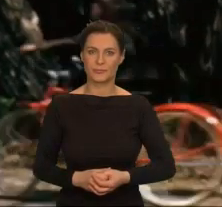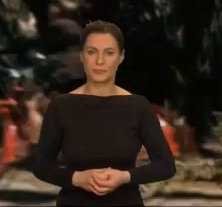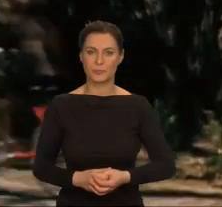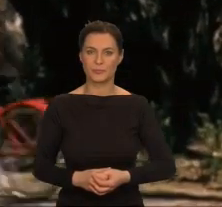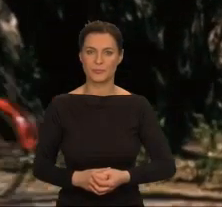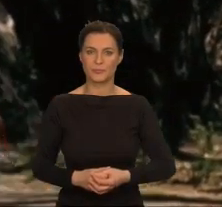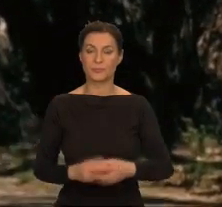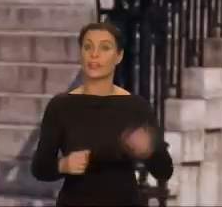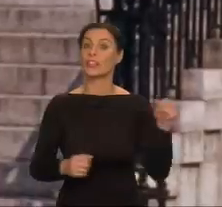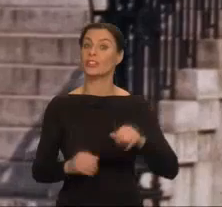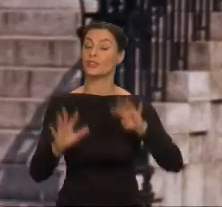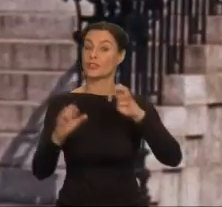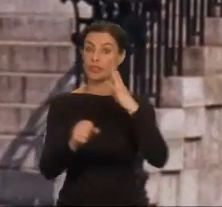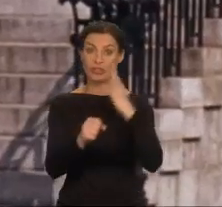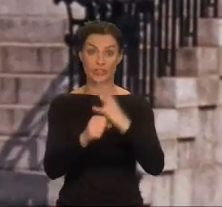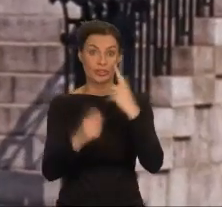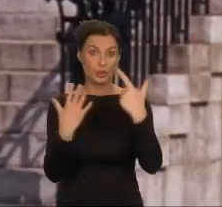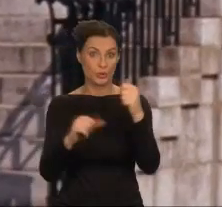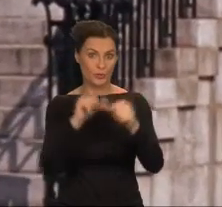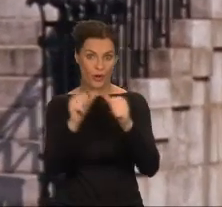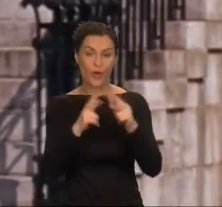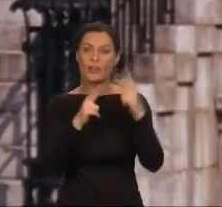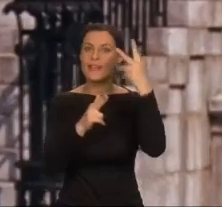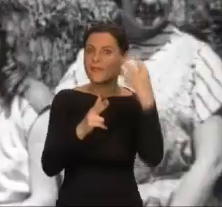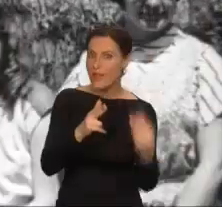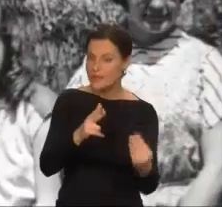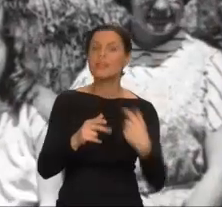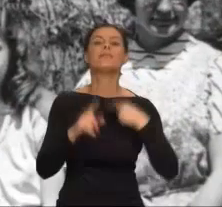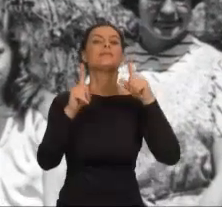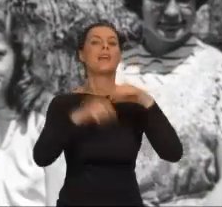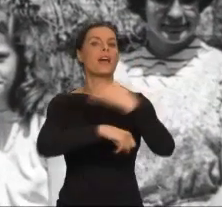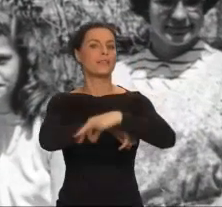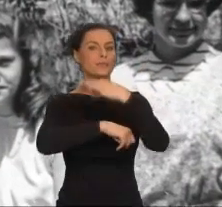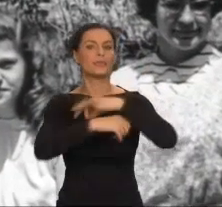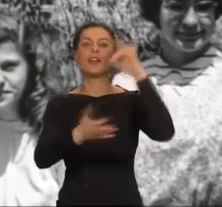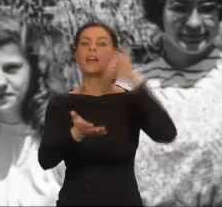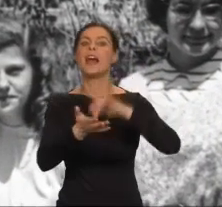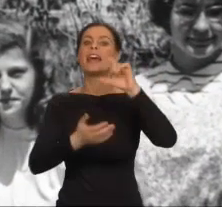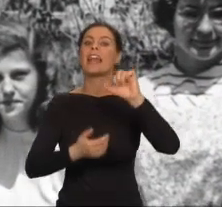Jesienią 1947 roku zaczęłyśmy studia w Radcliffe College.